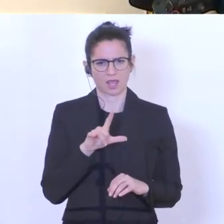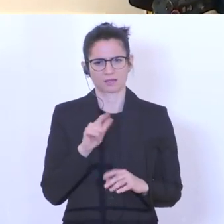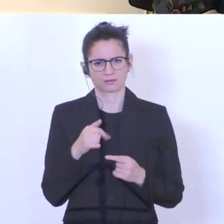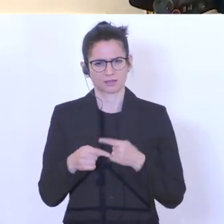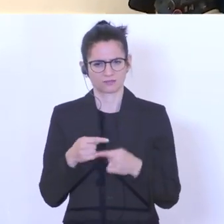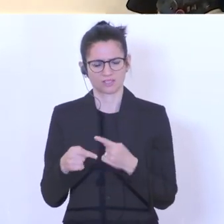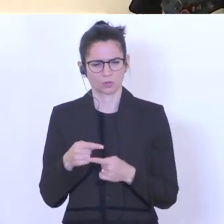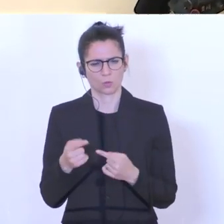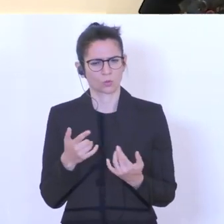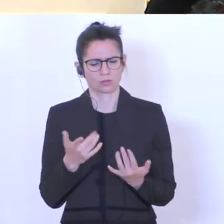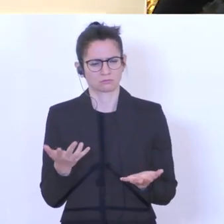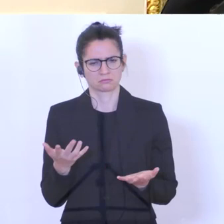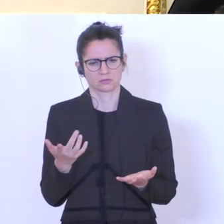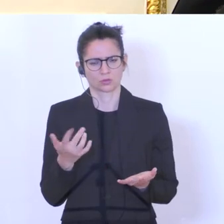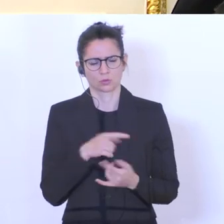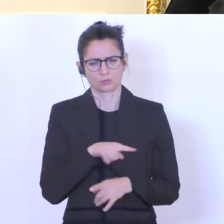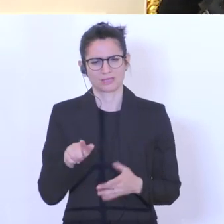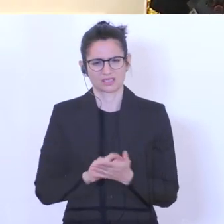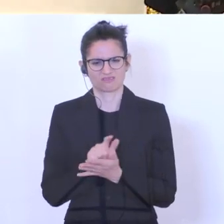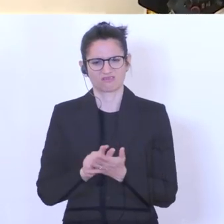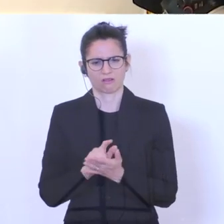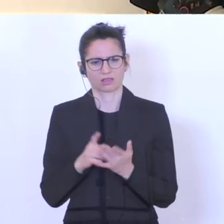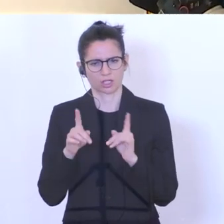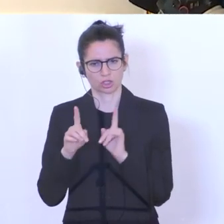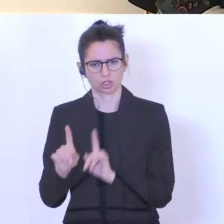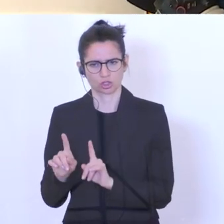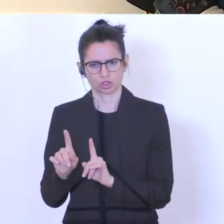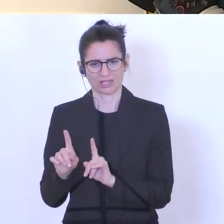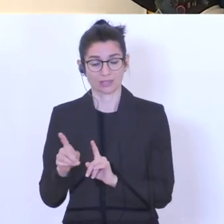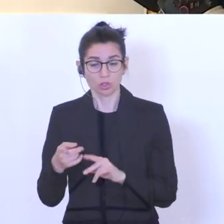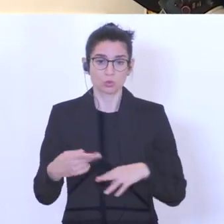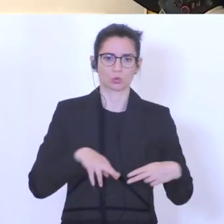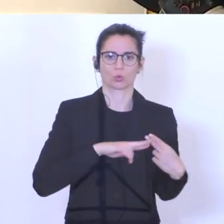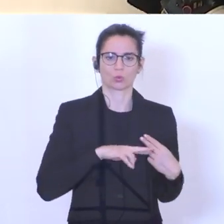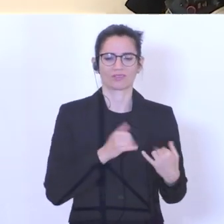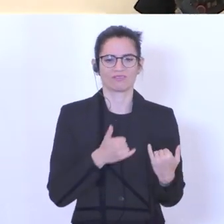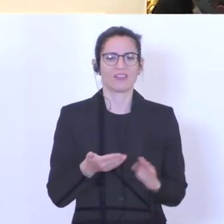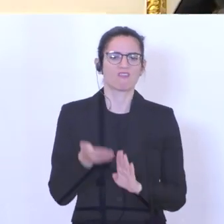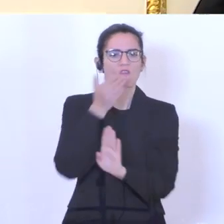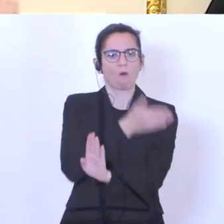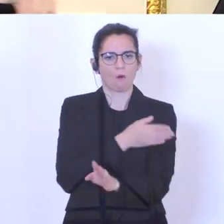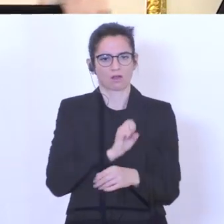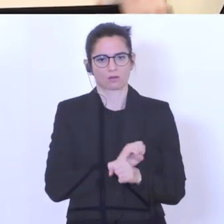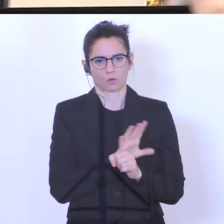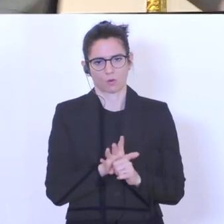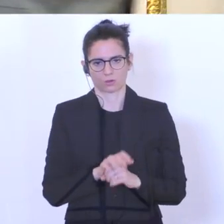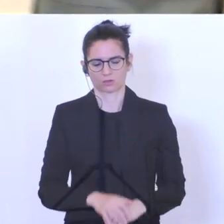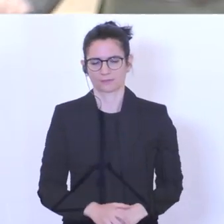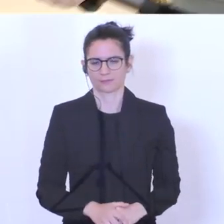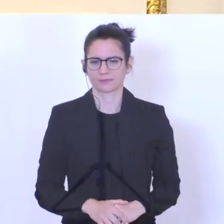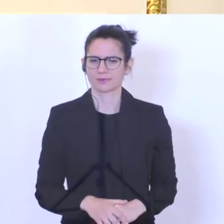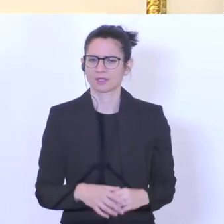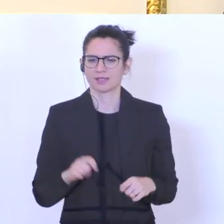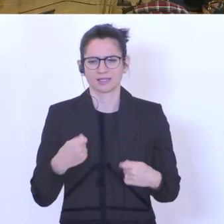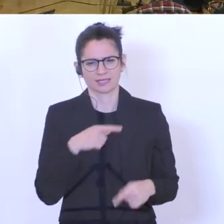der Entwicklung? Und bis wann wird quasi der Stand vor der Corona-Krise wieder erreicht werden? Ja, es gibt hierbei sehr